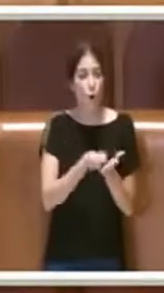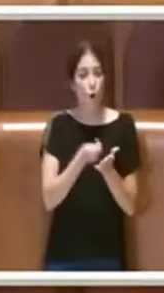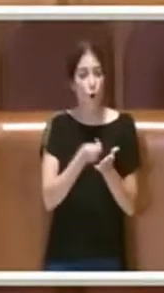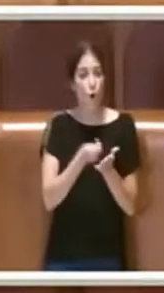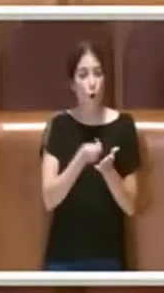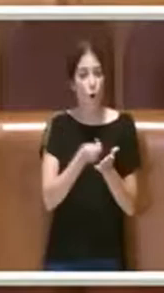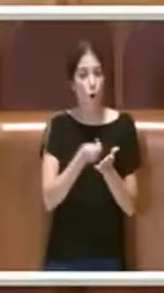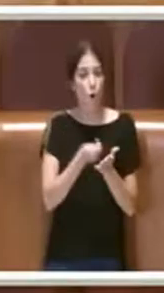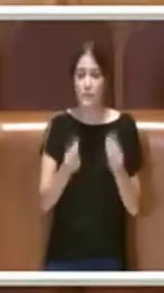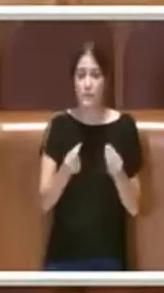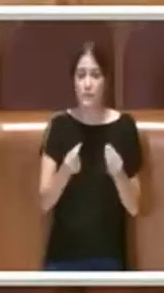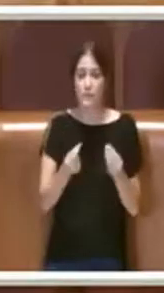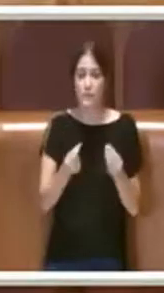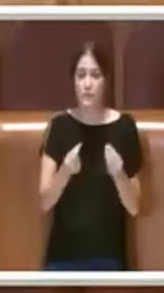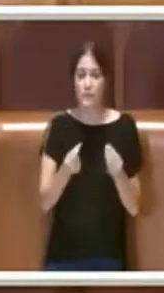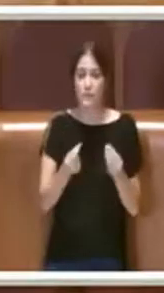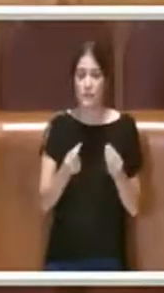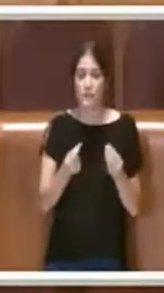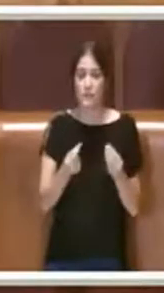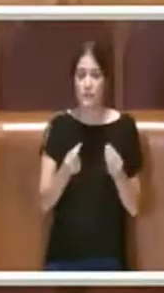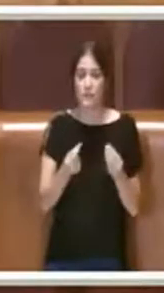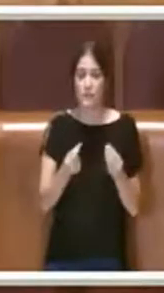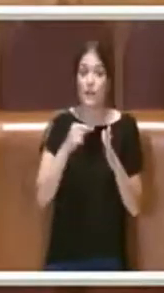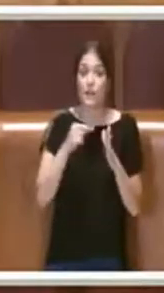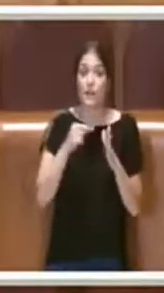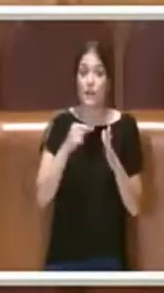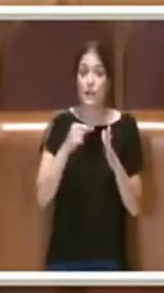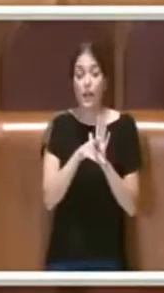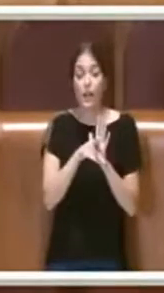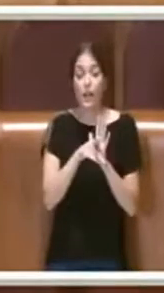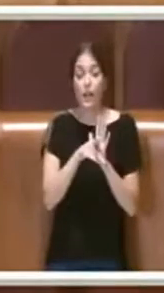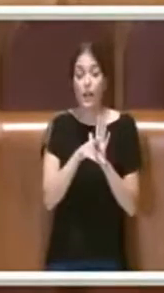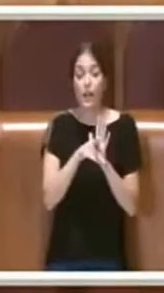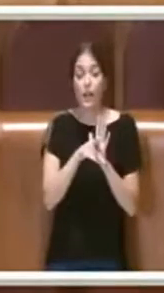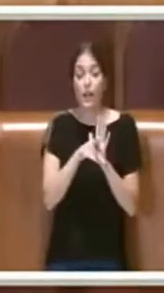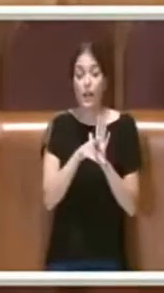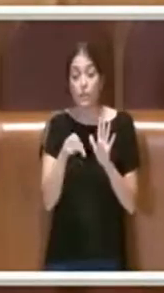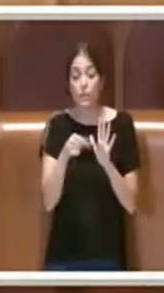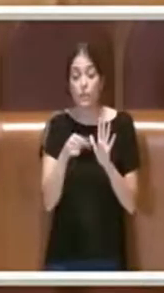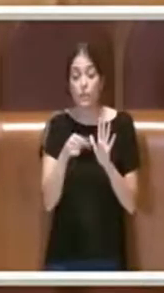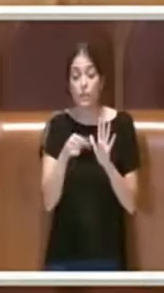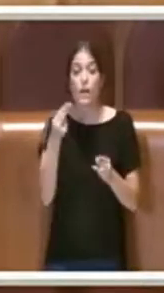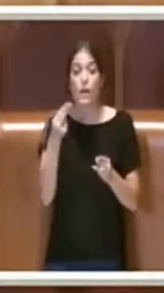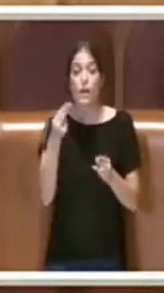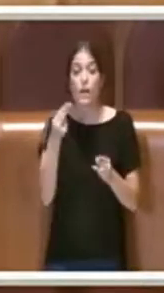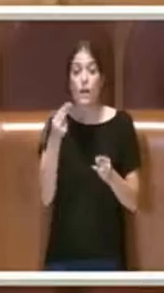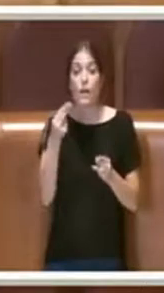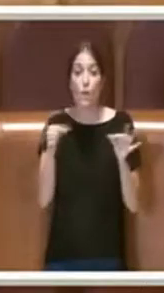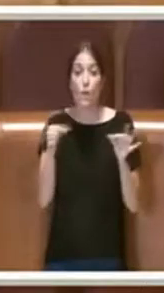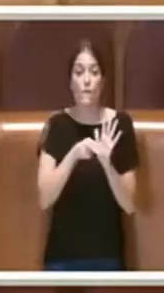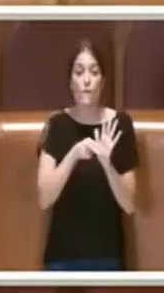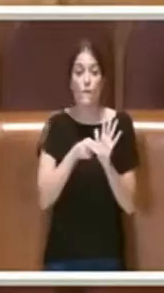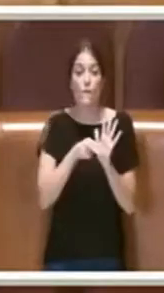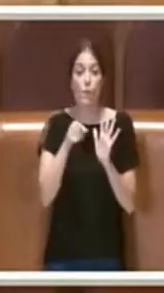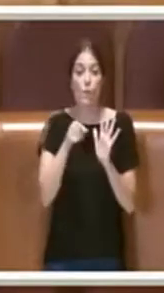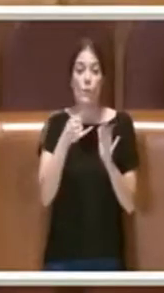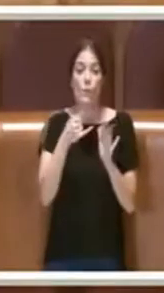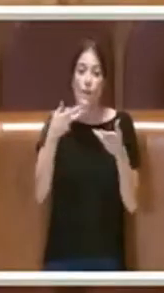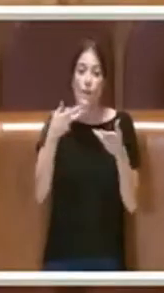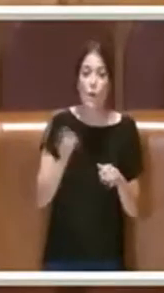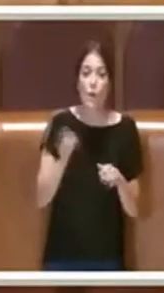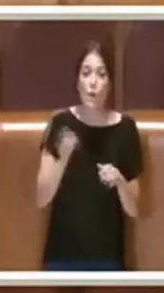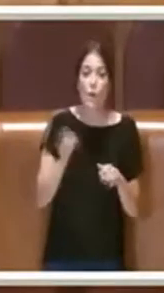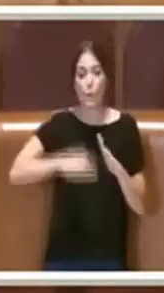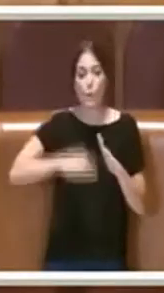cittadini qualora questo decreto prevedesse una formula da cui esce un calcolo inferiore o più basso rispetto alla